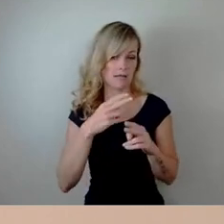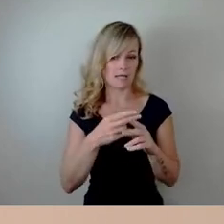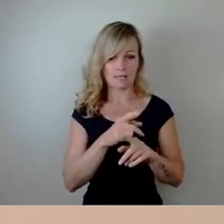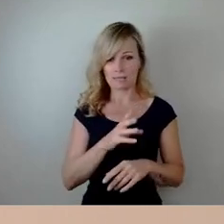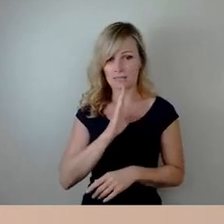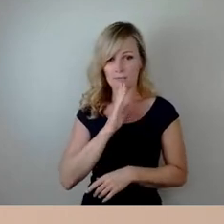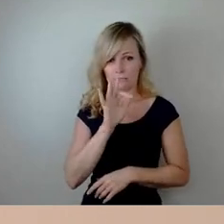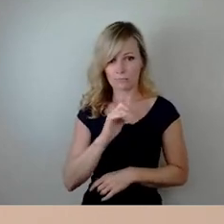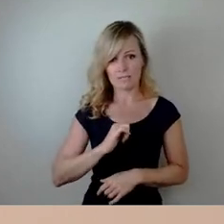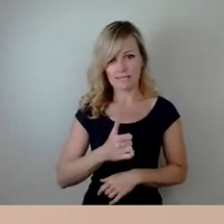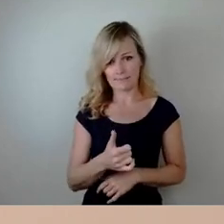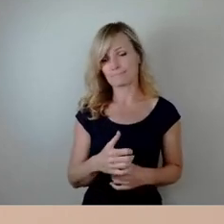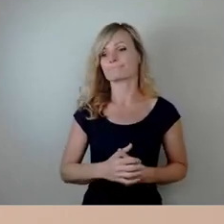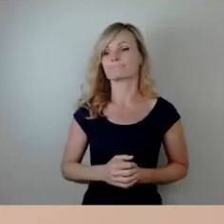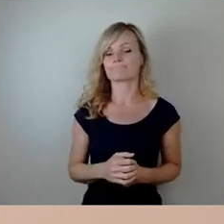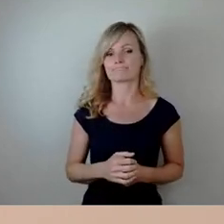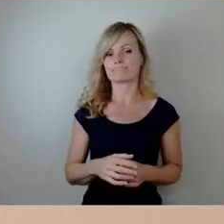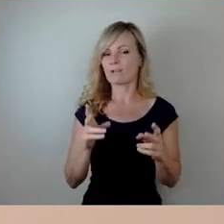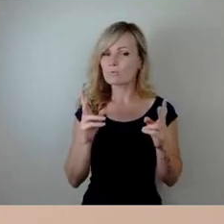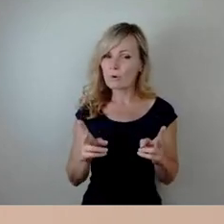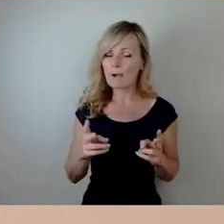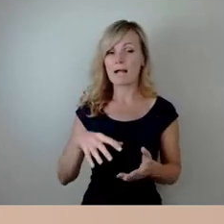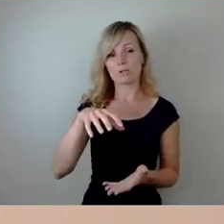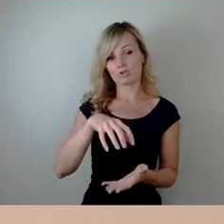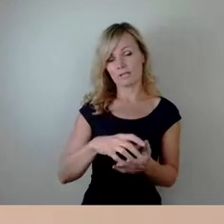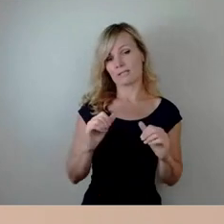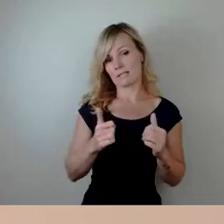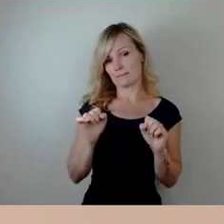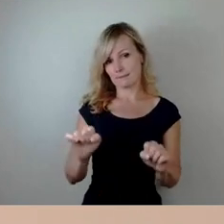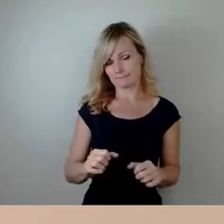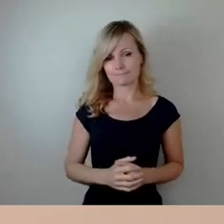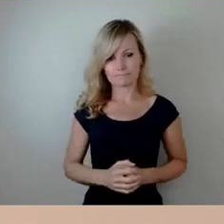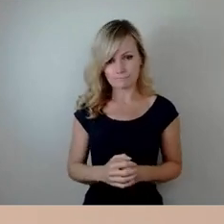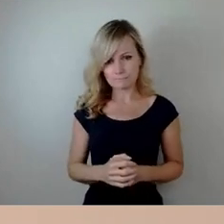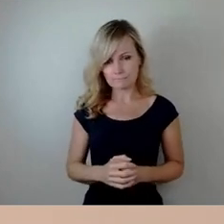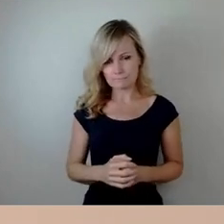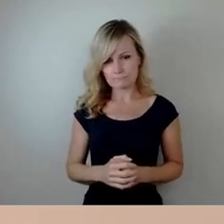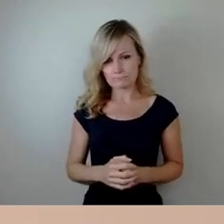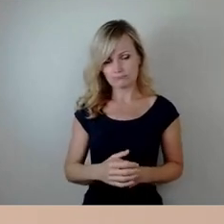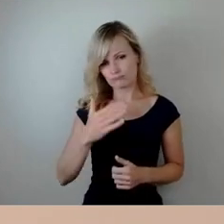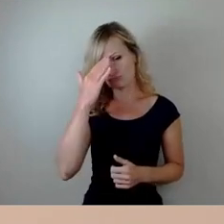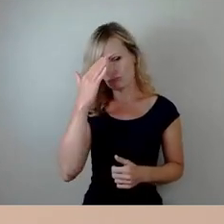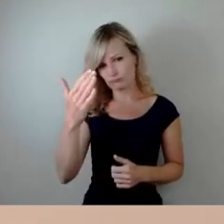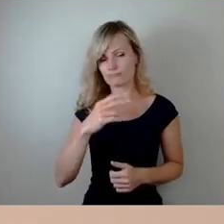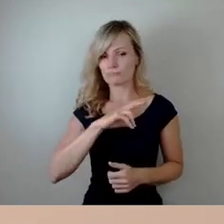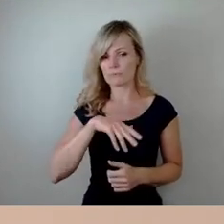um normal in der Stadt leben zu können, das ist die ihnen bekannte Sozialhilfe.